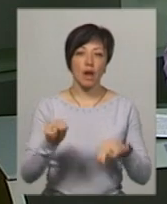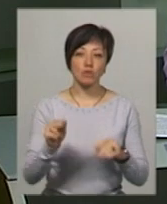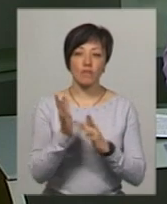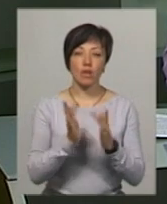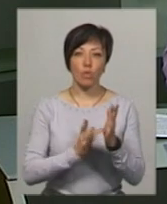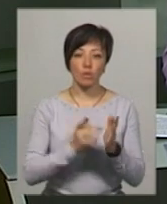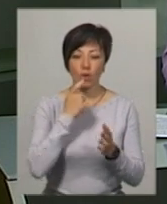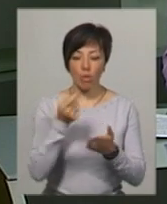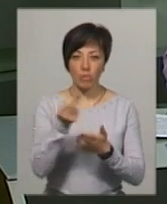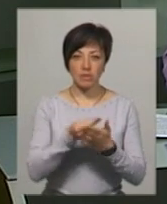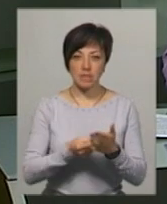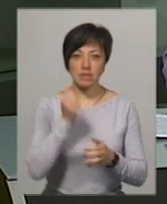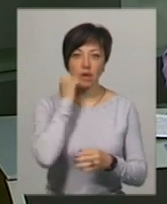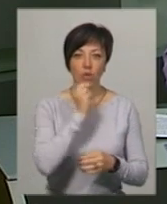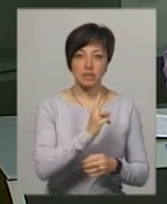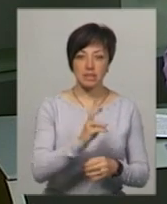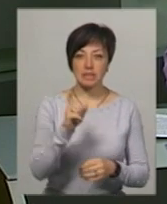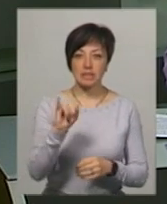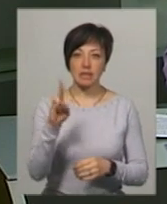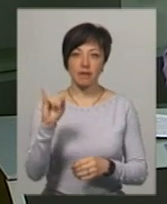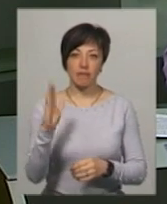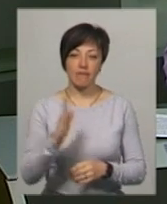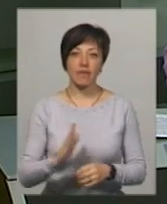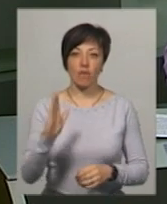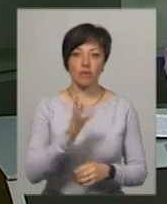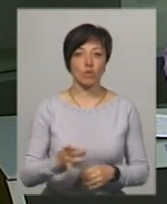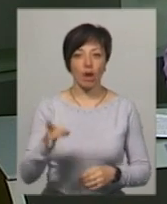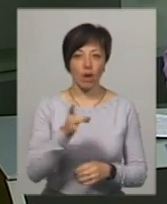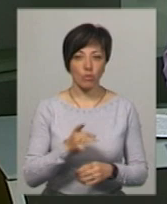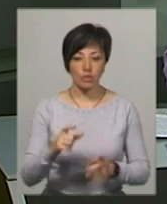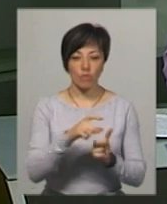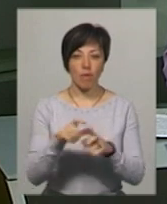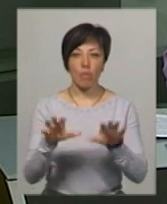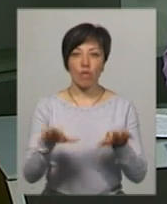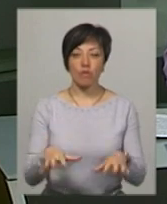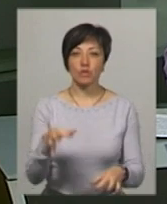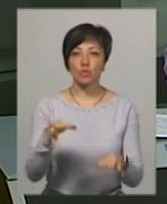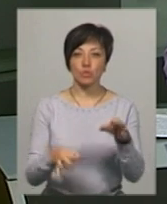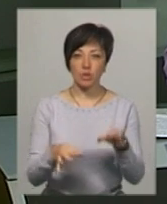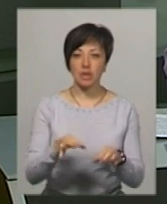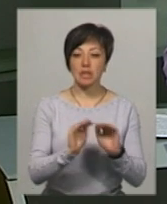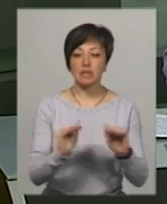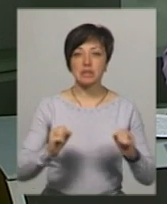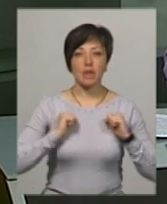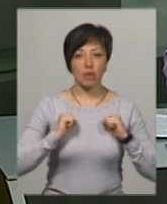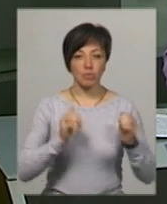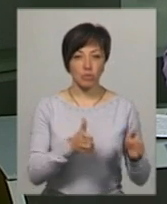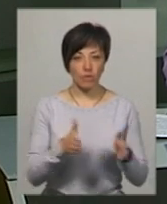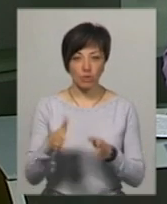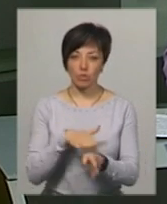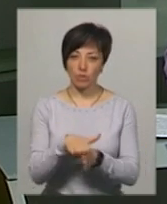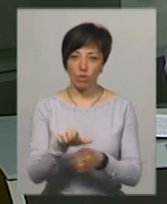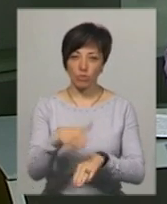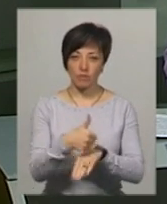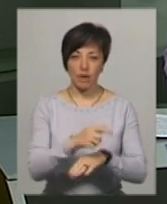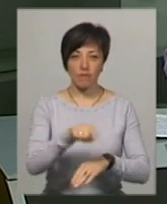композицію виграли Старокостянтинів та Зіньків Вінковецького району. За словами голови журі, конкурсанти старанно підготувались і дотримались